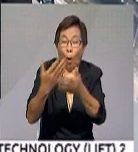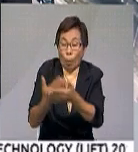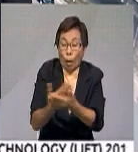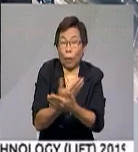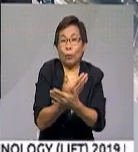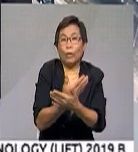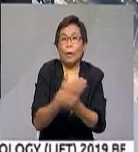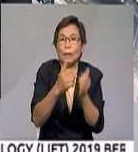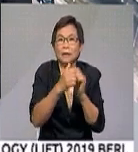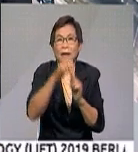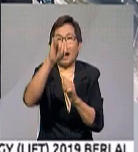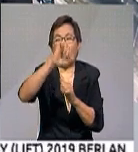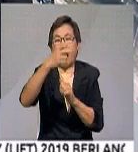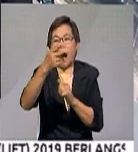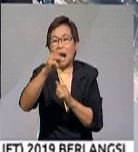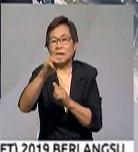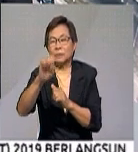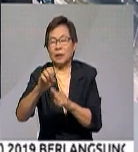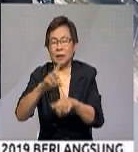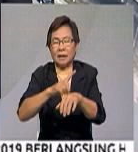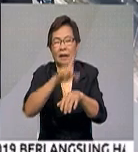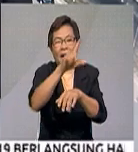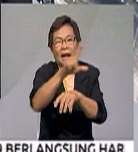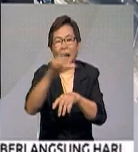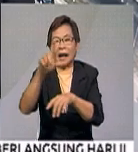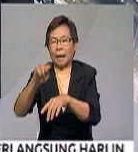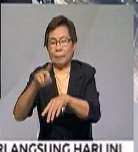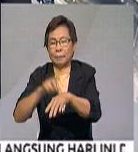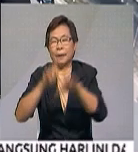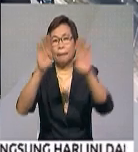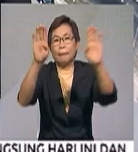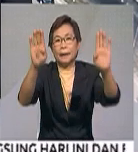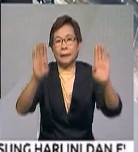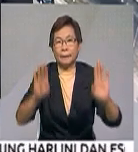Ashmi Dholah di Lembaga Leboh Raya Malaysia. Dibangi, silakan.